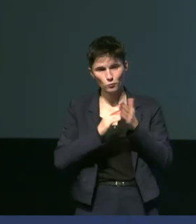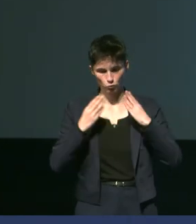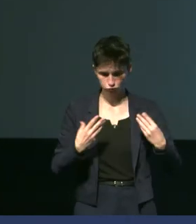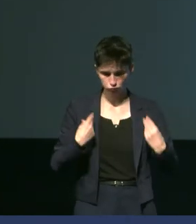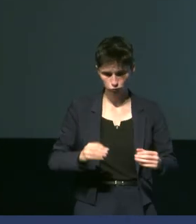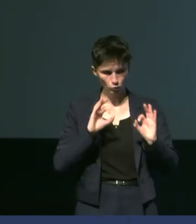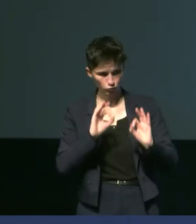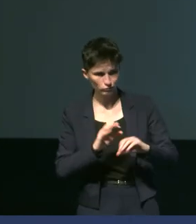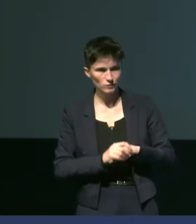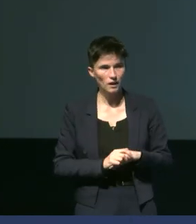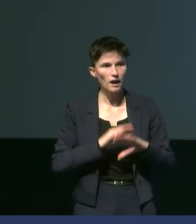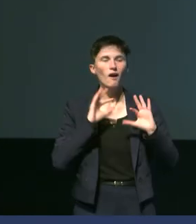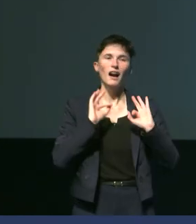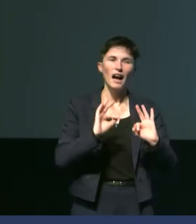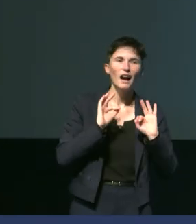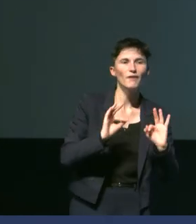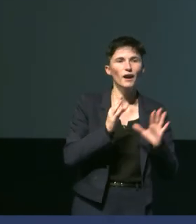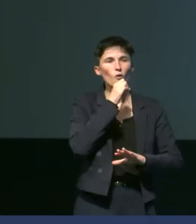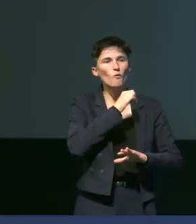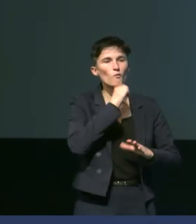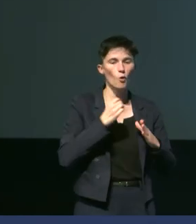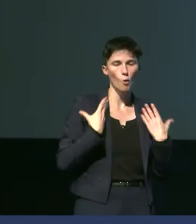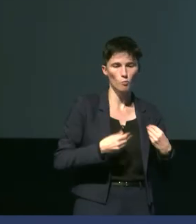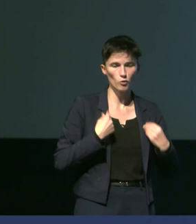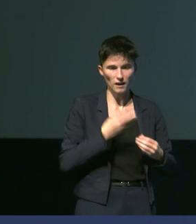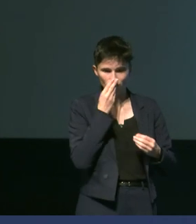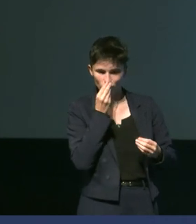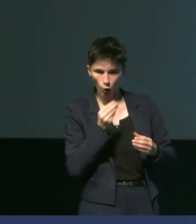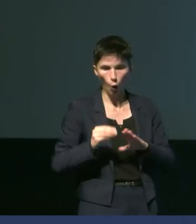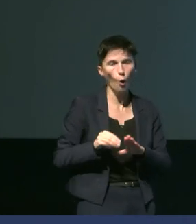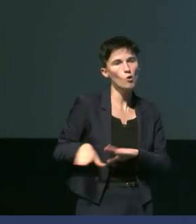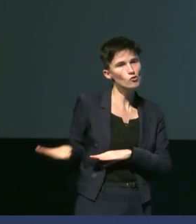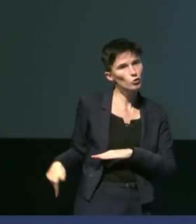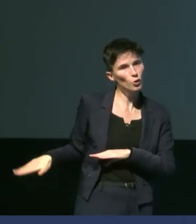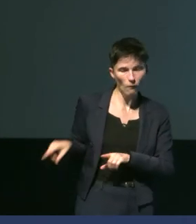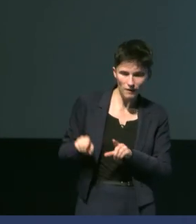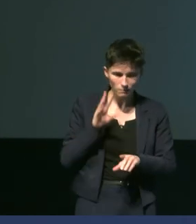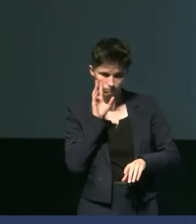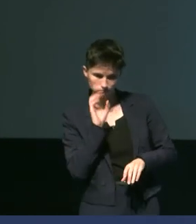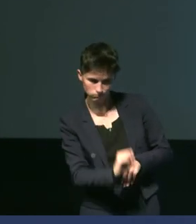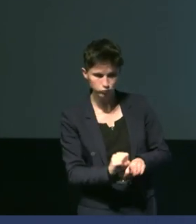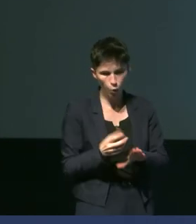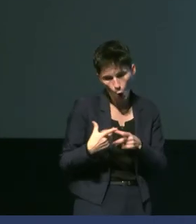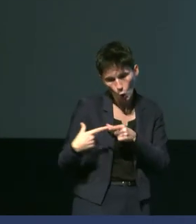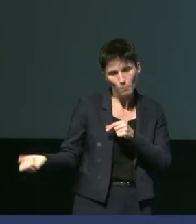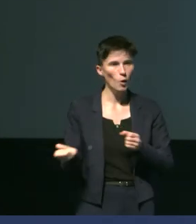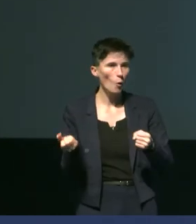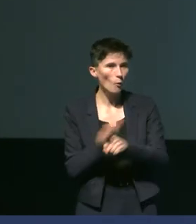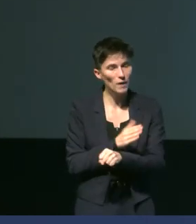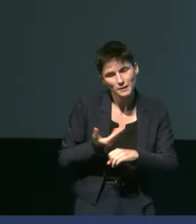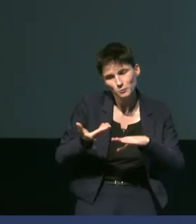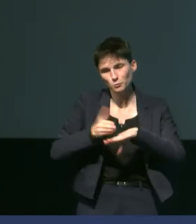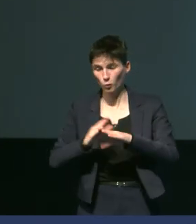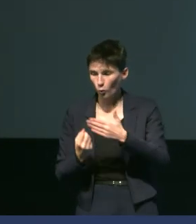au niveau du vieux plumage, on va avoir des plumes de la queue qui vont être entièrement poussées alors que là, on voit que sur le nouveau plumage, va mettre un peu plus de temps.'est notamment